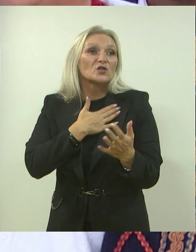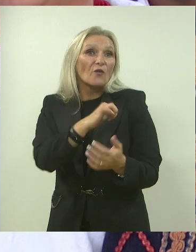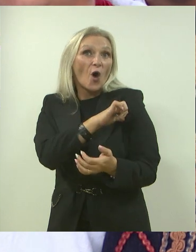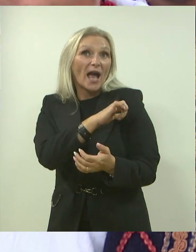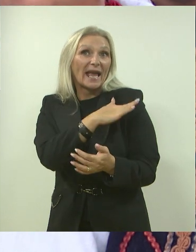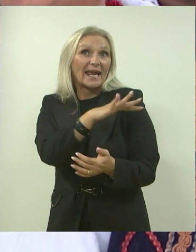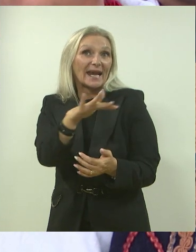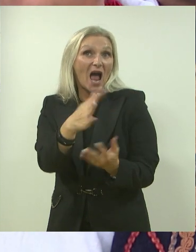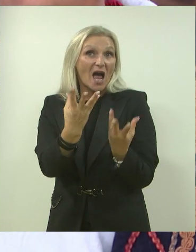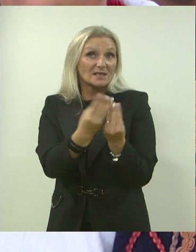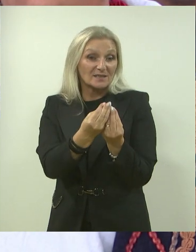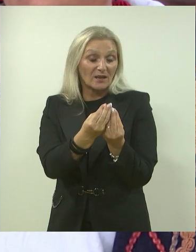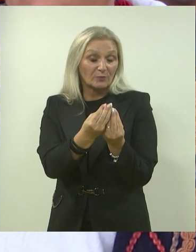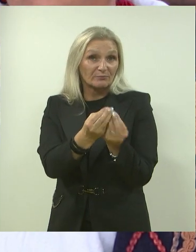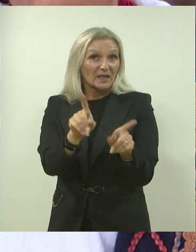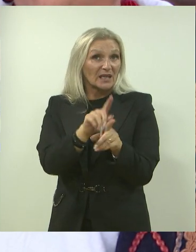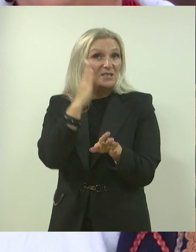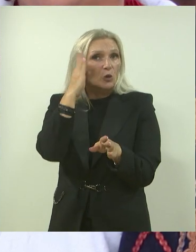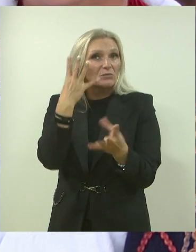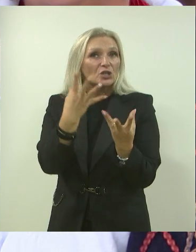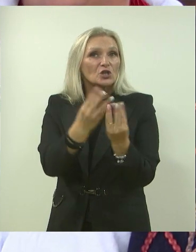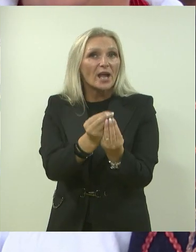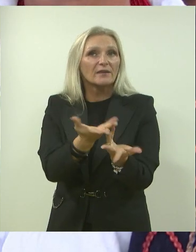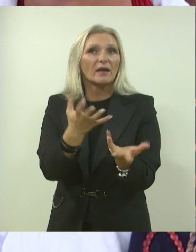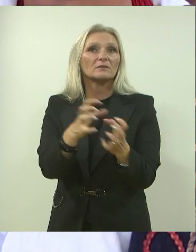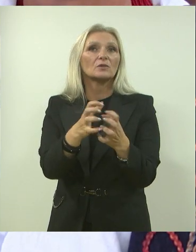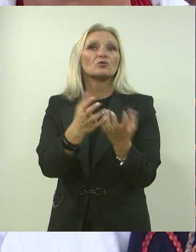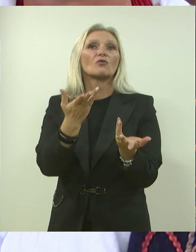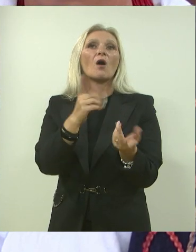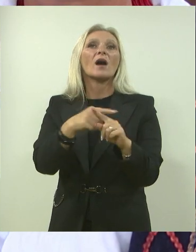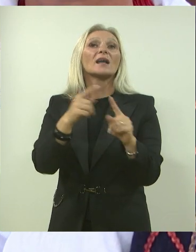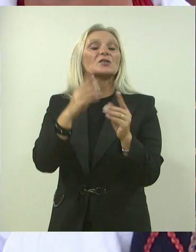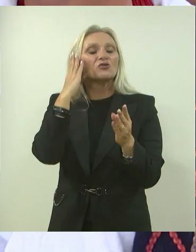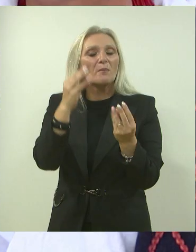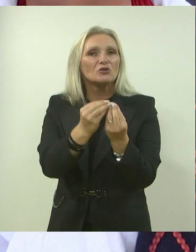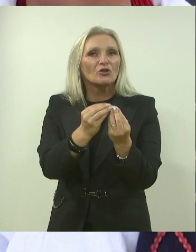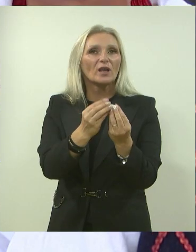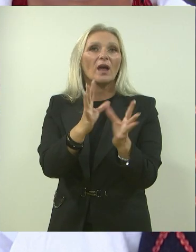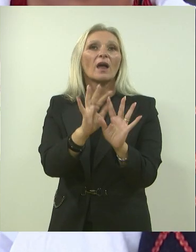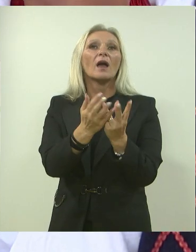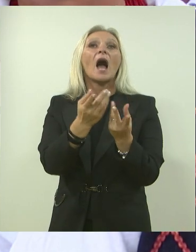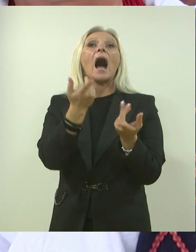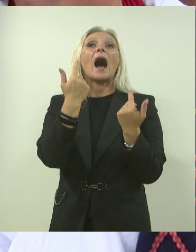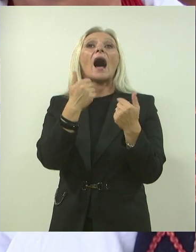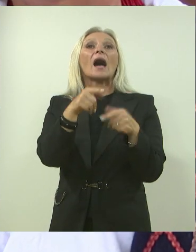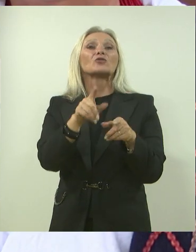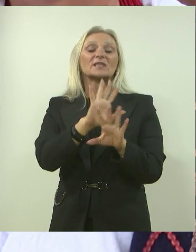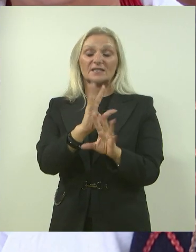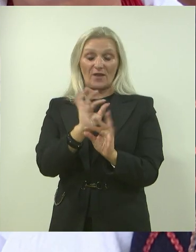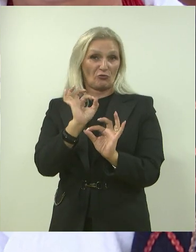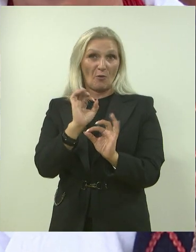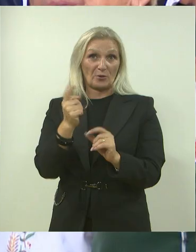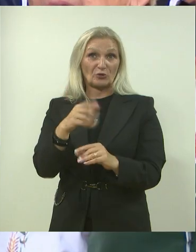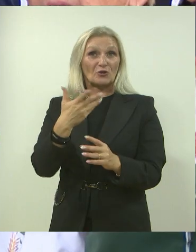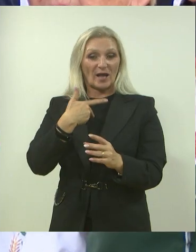imaju nekako isto mišljenje, različita mišljenja. Sve je to dobro došlo kad se sretimo na našim